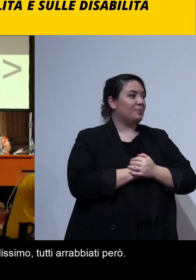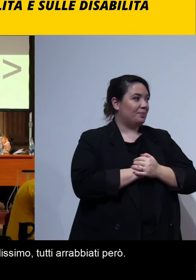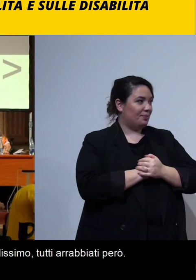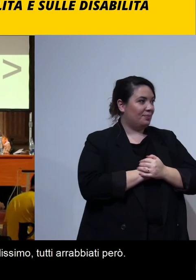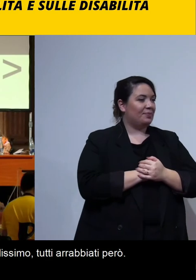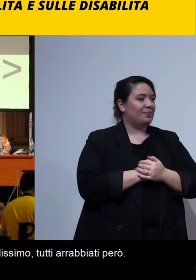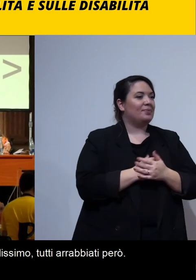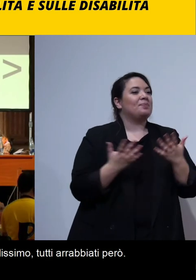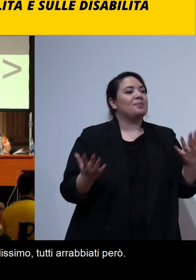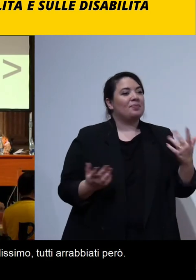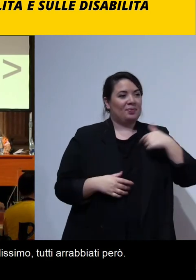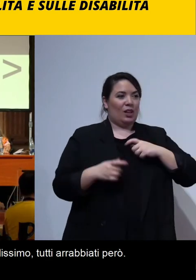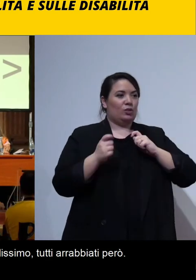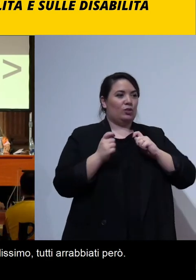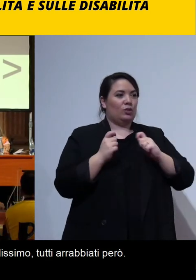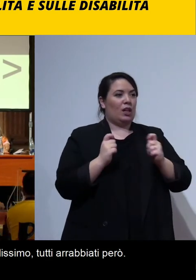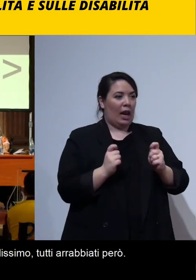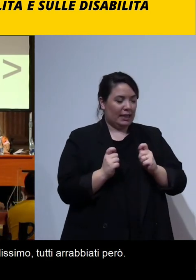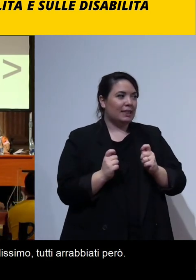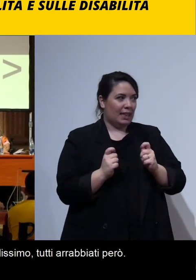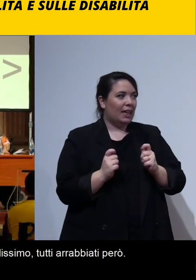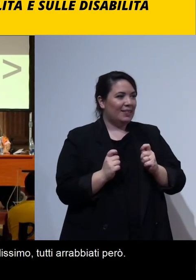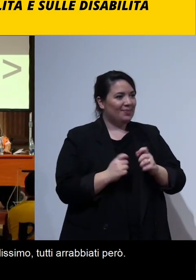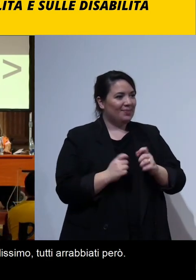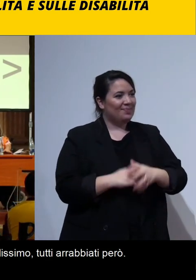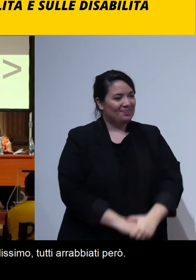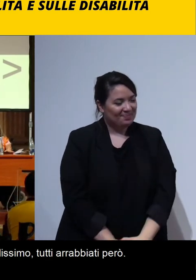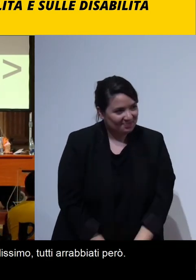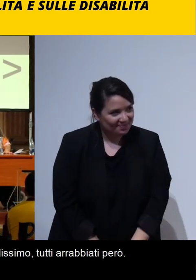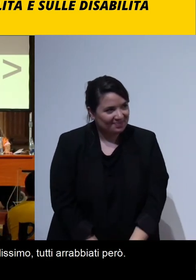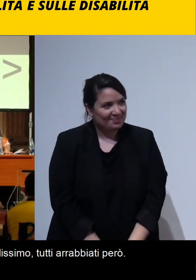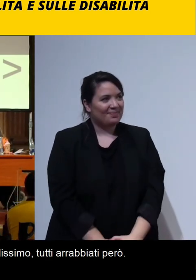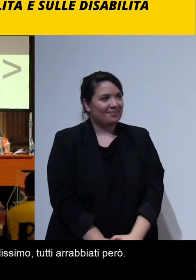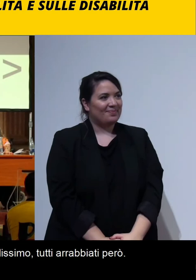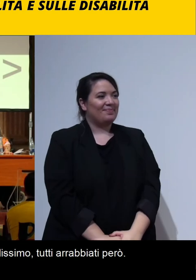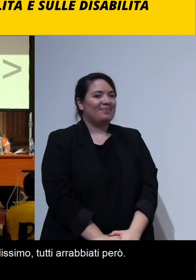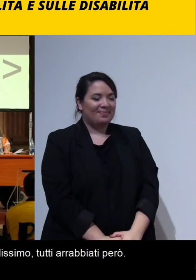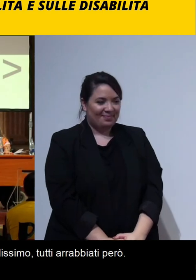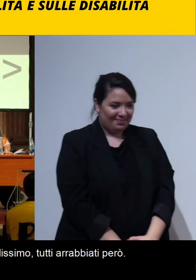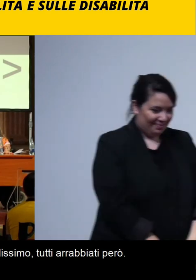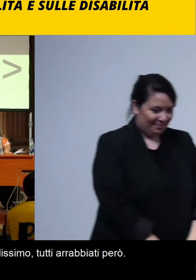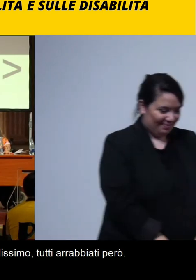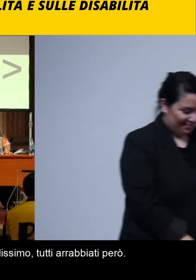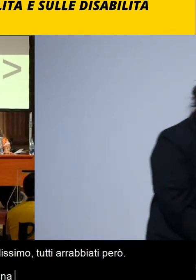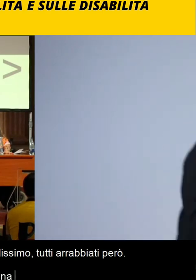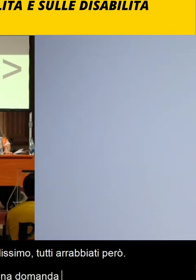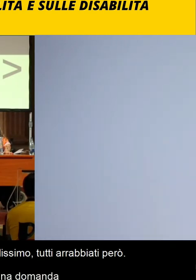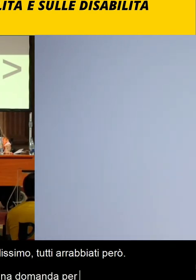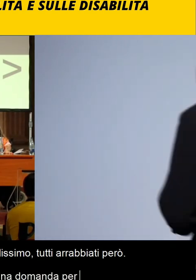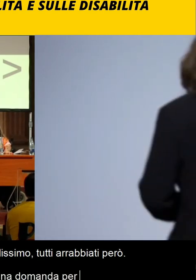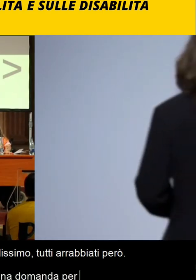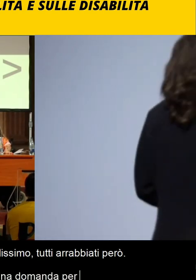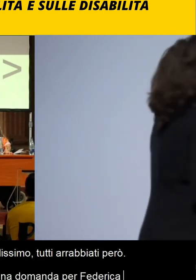giornalista quindi grazie delle belle parole prima però avrei una domanda per Federica